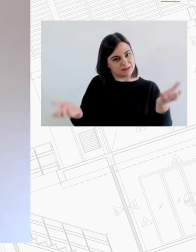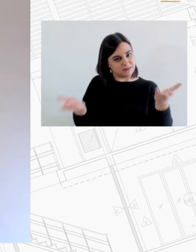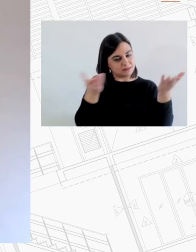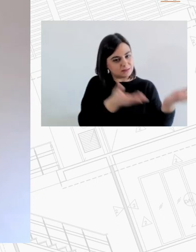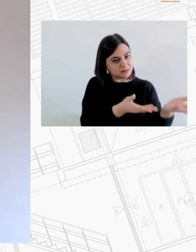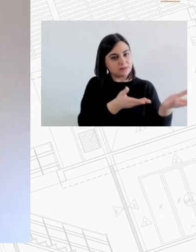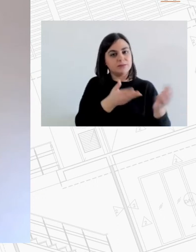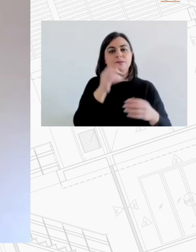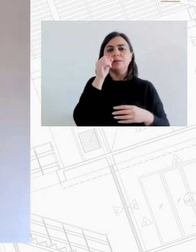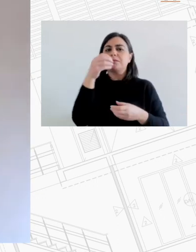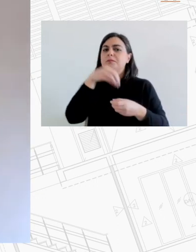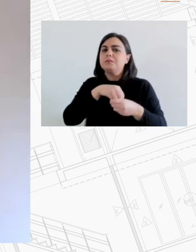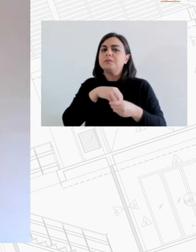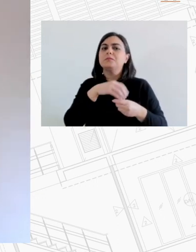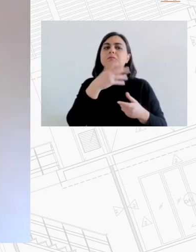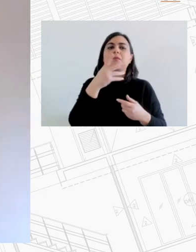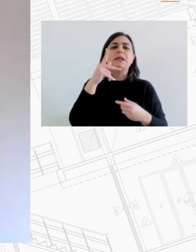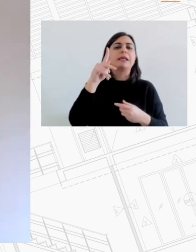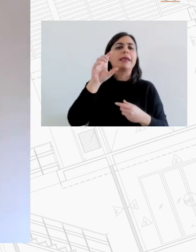ή ο κύριος Παπαστεργίου από την ΚΕΔΕ